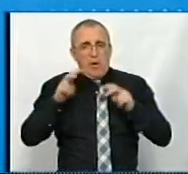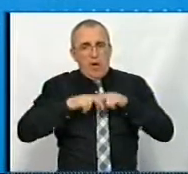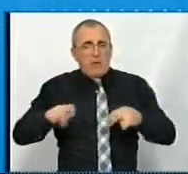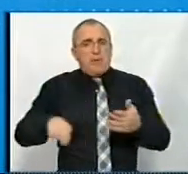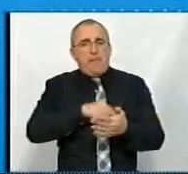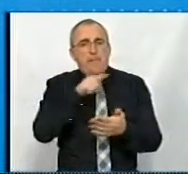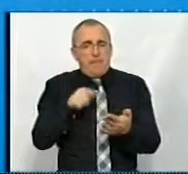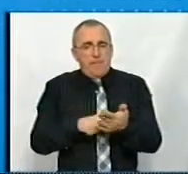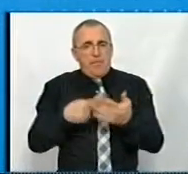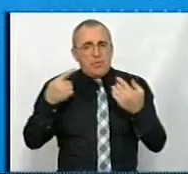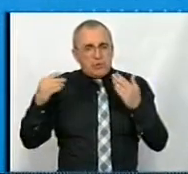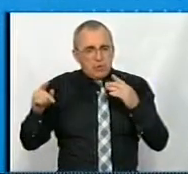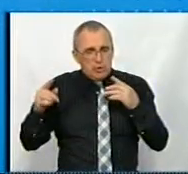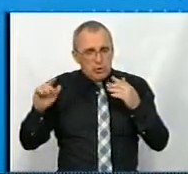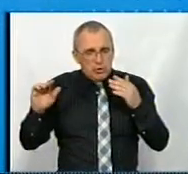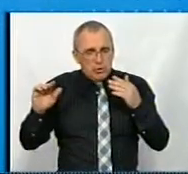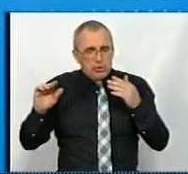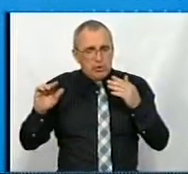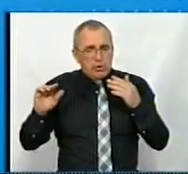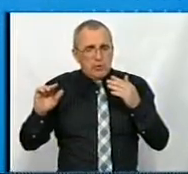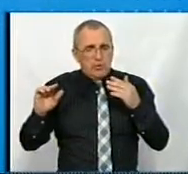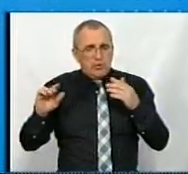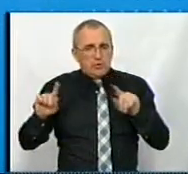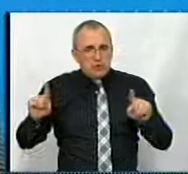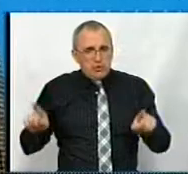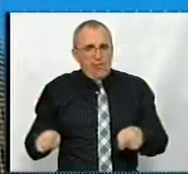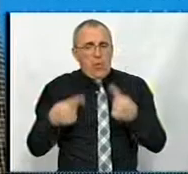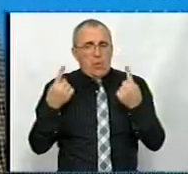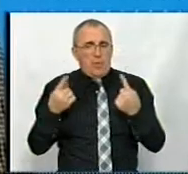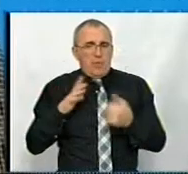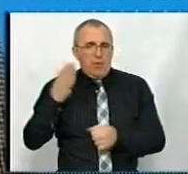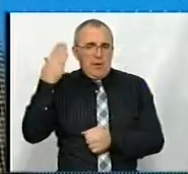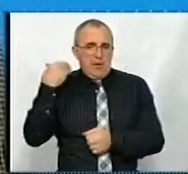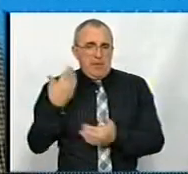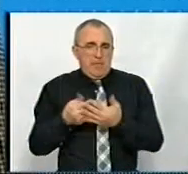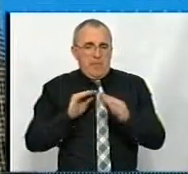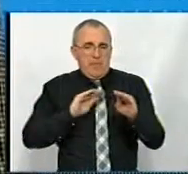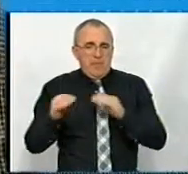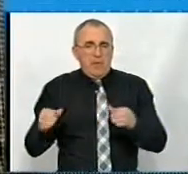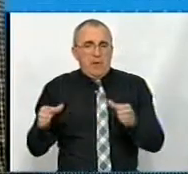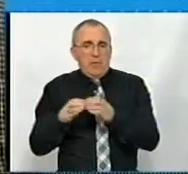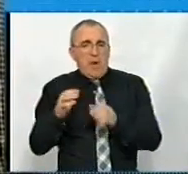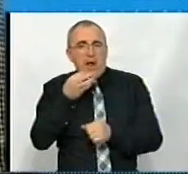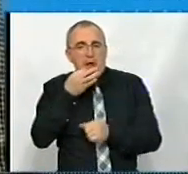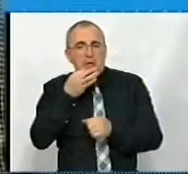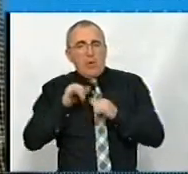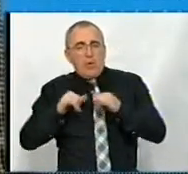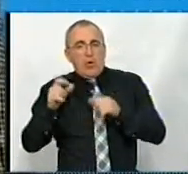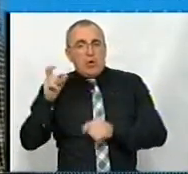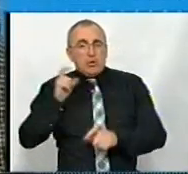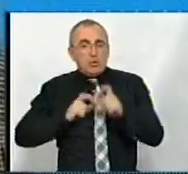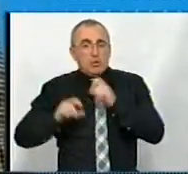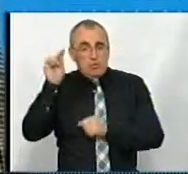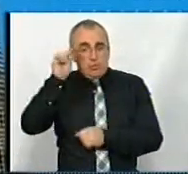питання створення таких елементів, які раніше у нас не було, як, наприклад, групи раннього розвитку, тобто студенти,